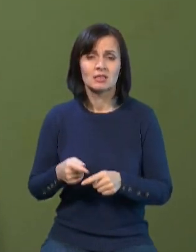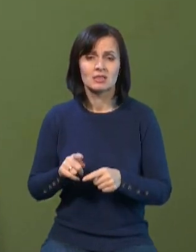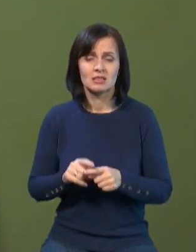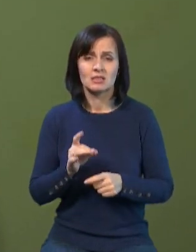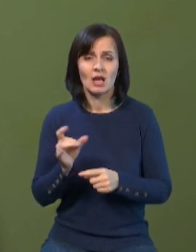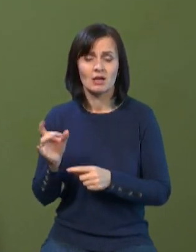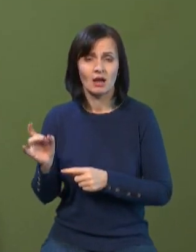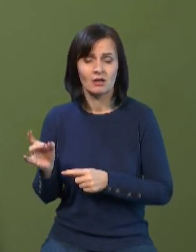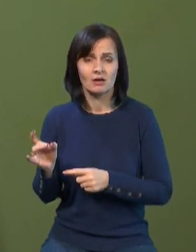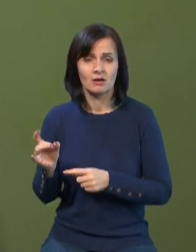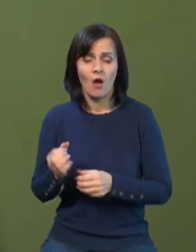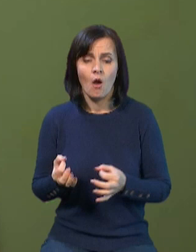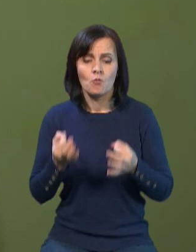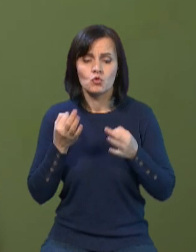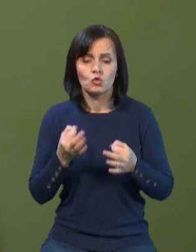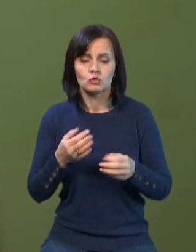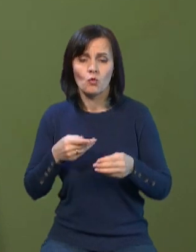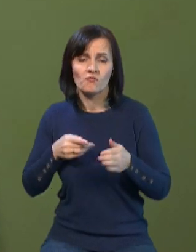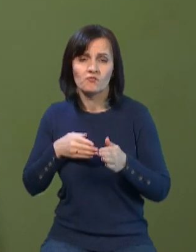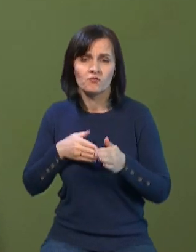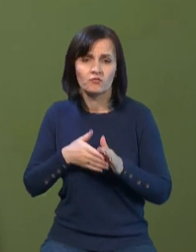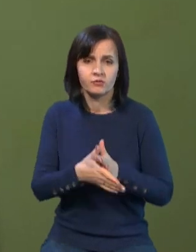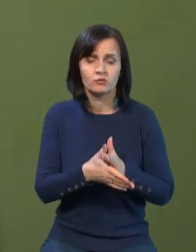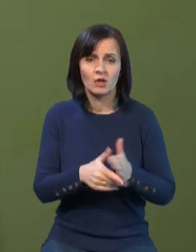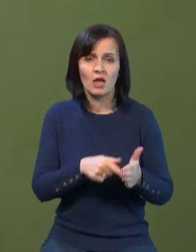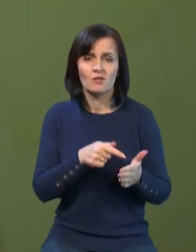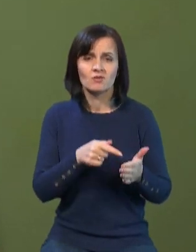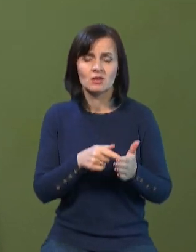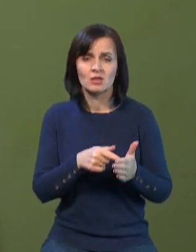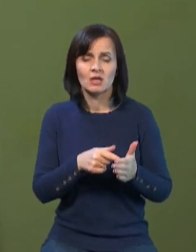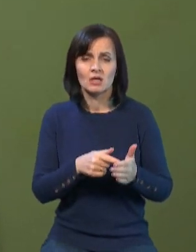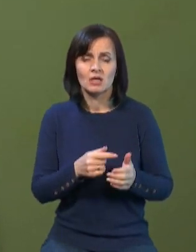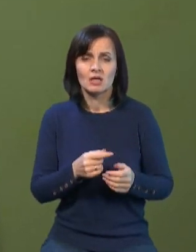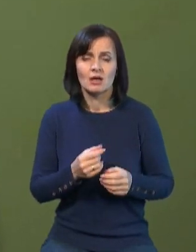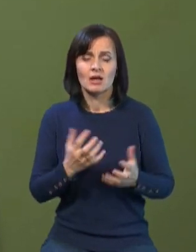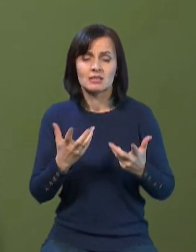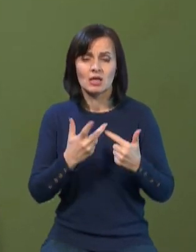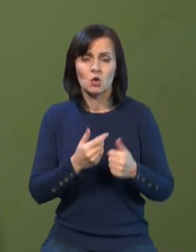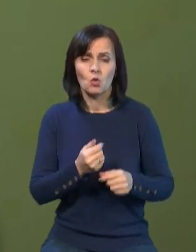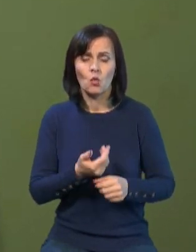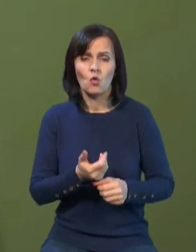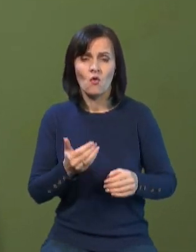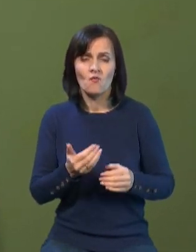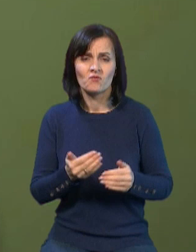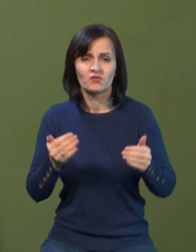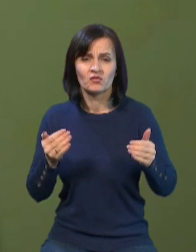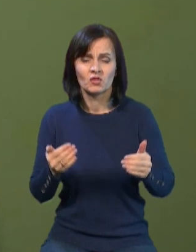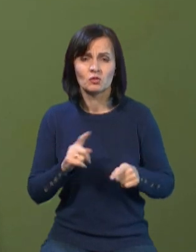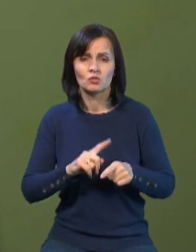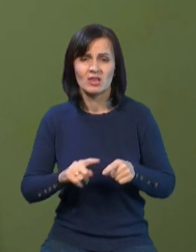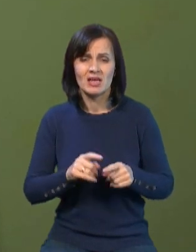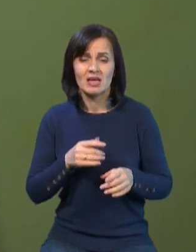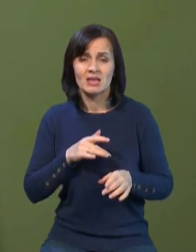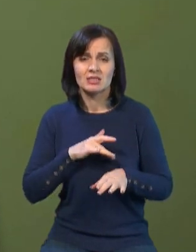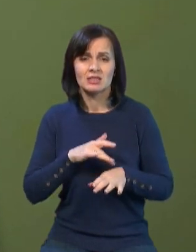просто врізаються у цілі, і за рахунок величезних зустрічних швидкостей знищують її у повітрі повністю,